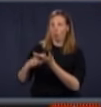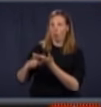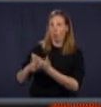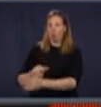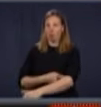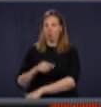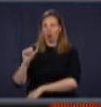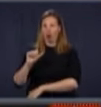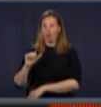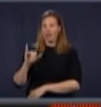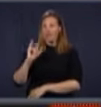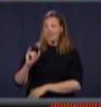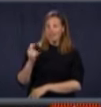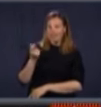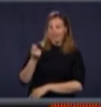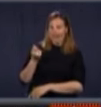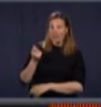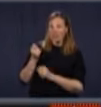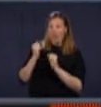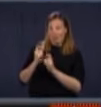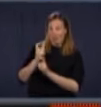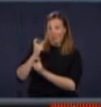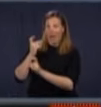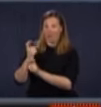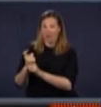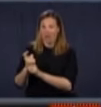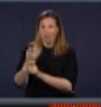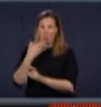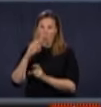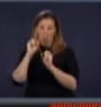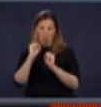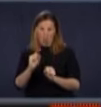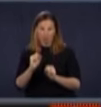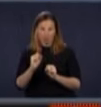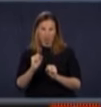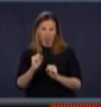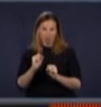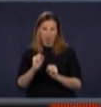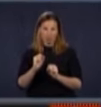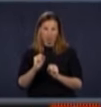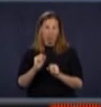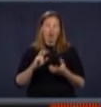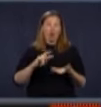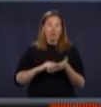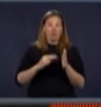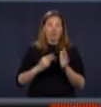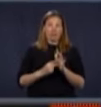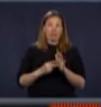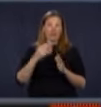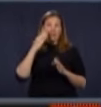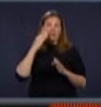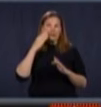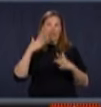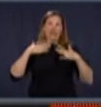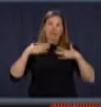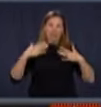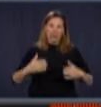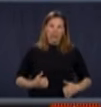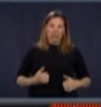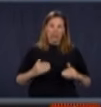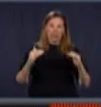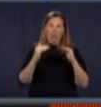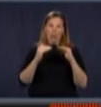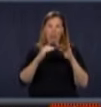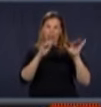se le permettre d'avoir un couvre-visage de s'en procurer un. Je ne pas si vous comprenez, dans le fond, il y des inégalités de santé. Dans le fond, je voudrais